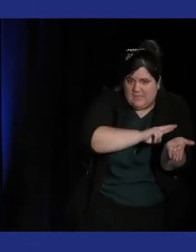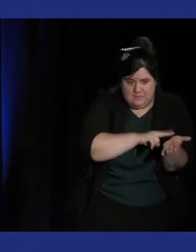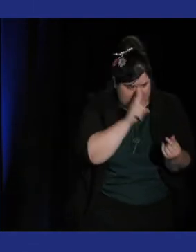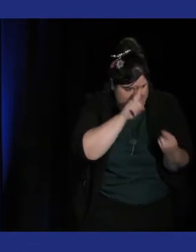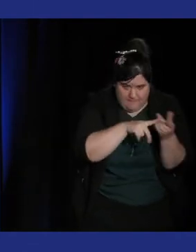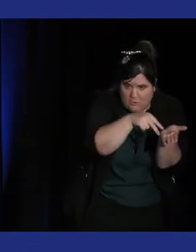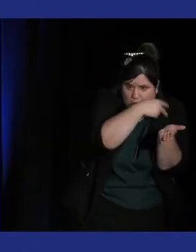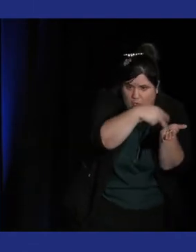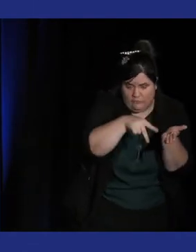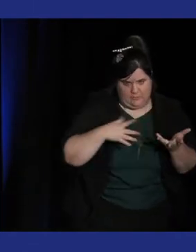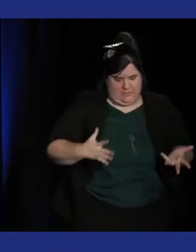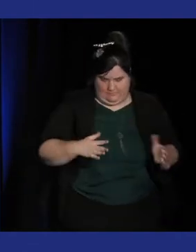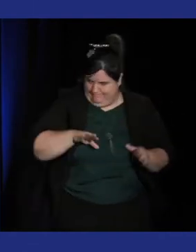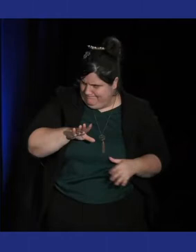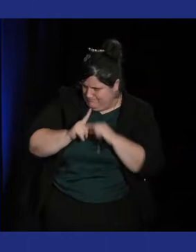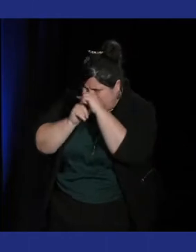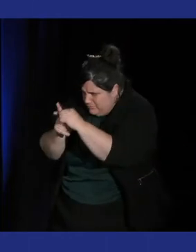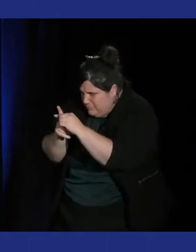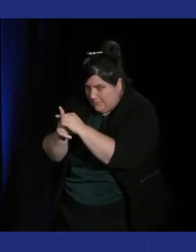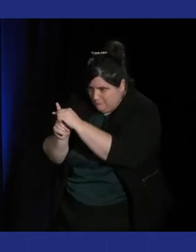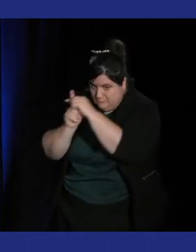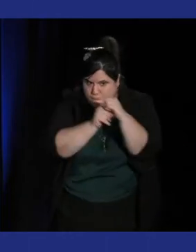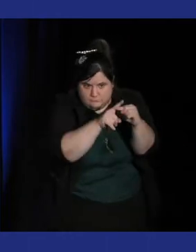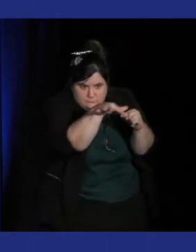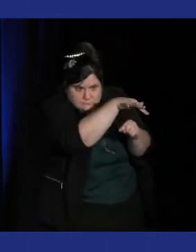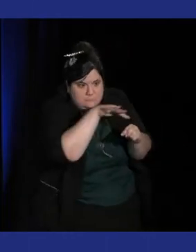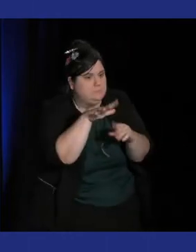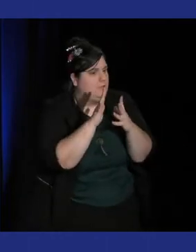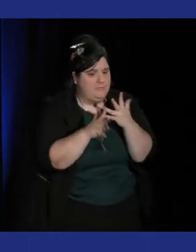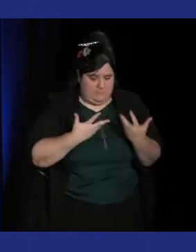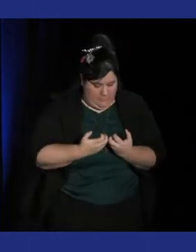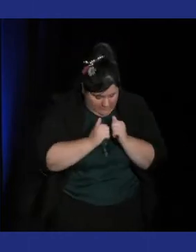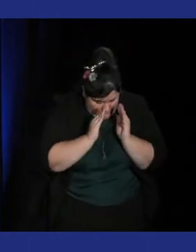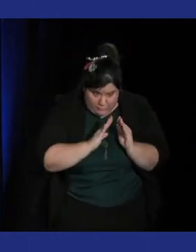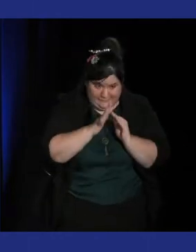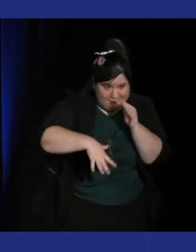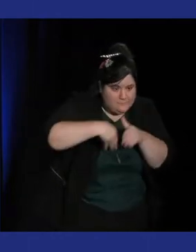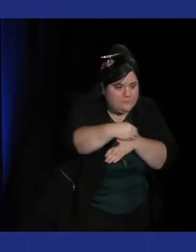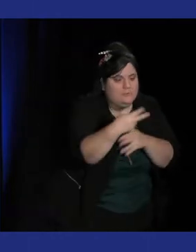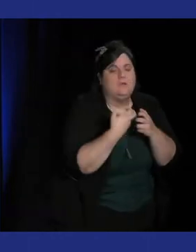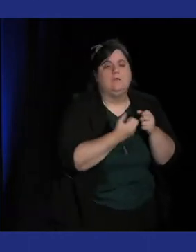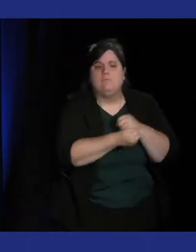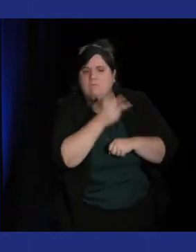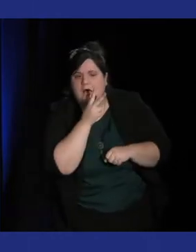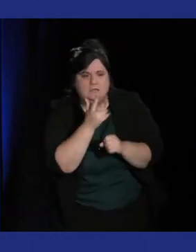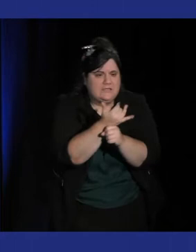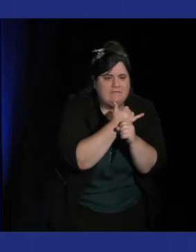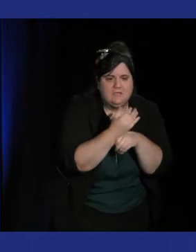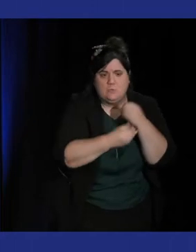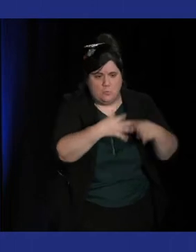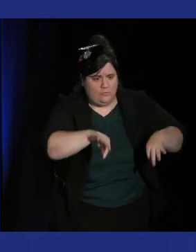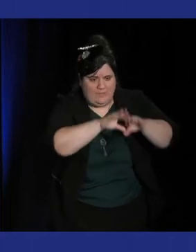de sortir de chez soi pour aller jouer dans les cafés dans les salles d'arcade il a fait l'inverse et elle allait chercher un autre public en fait.